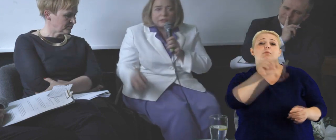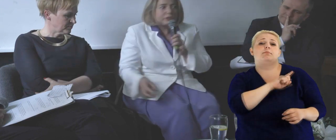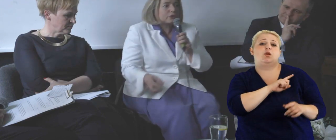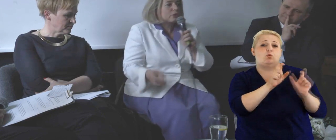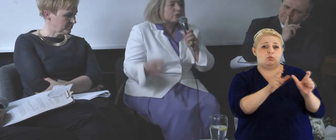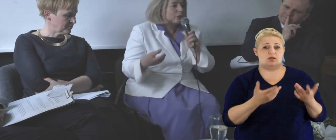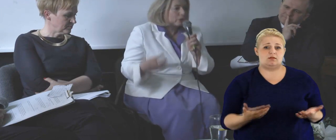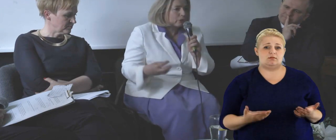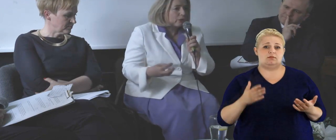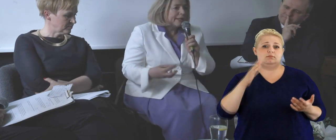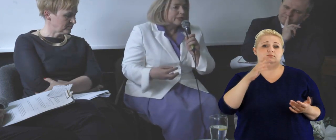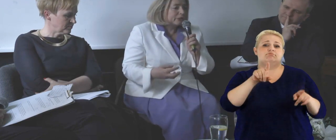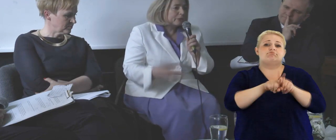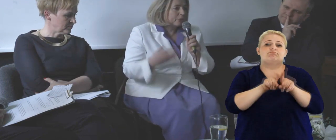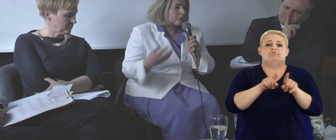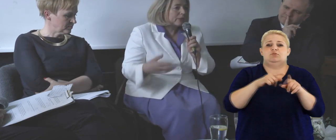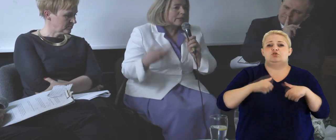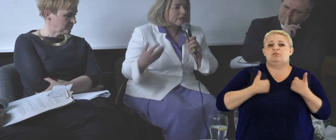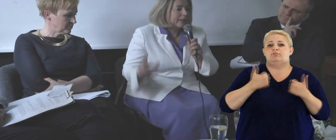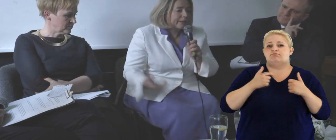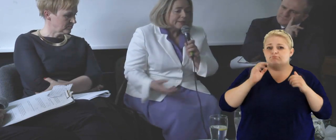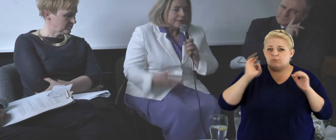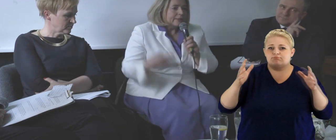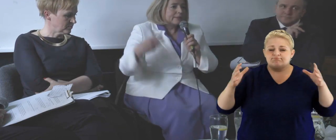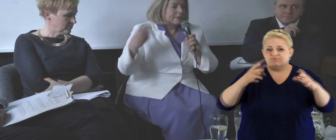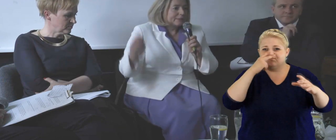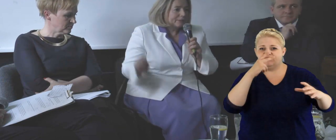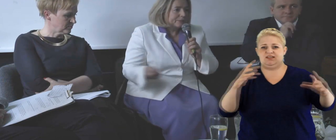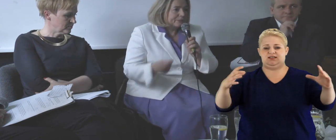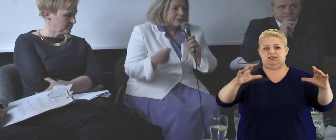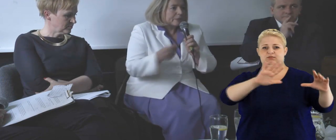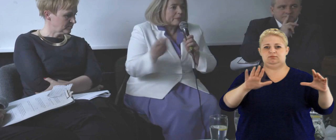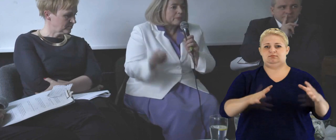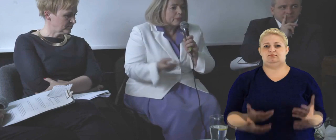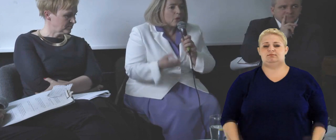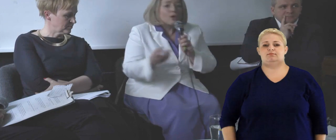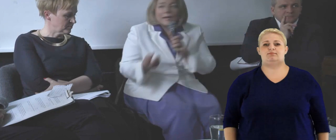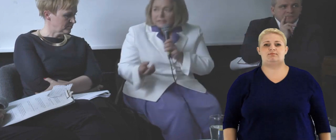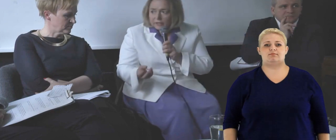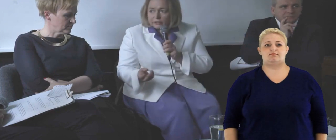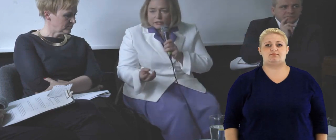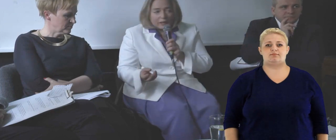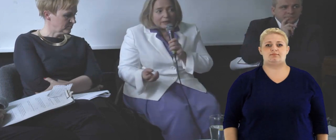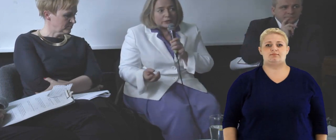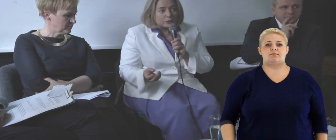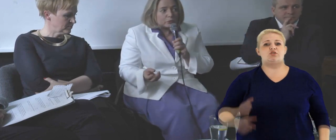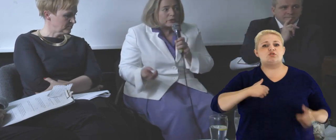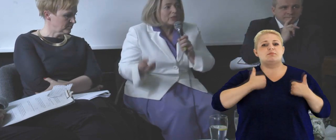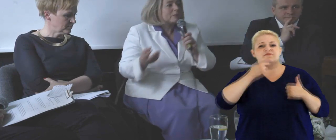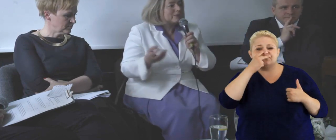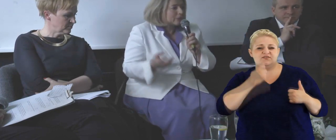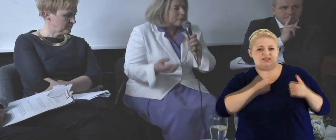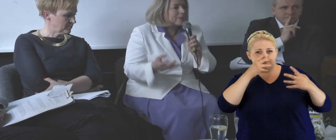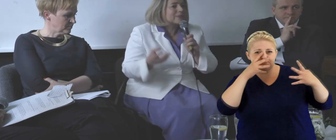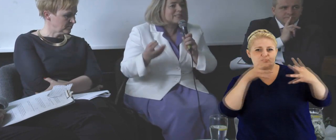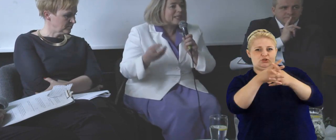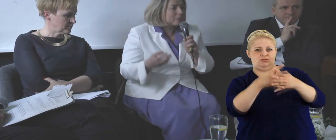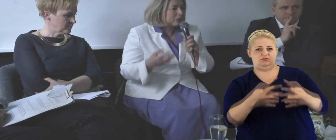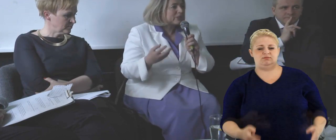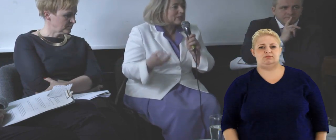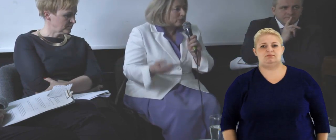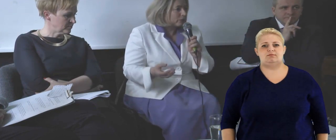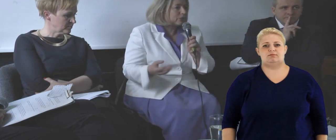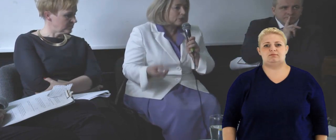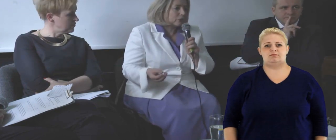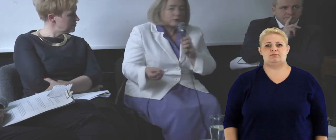gdzieś umieścić, tylko chodzi o to, żeby to było na tyle, że tak powiem, do ogarnięcia, jak się mówi, żeby, żeby z